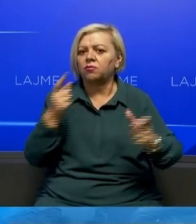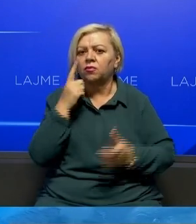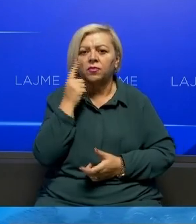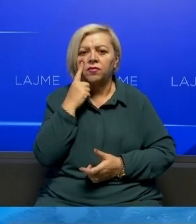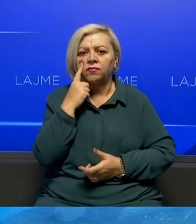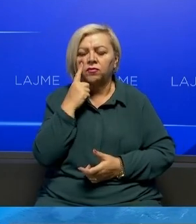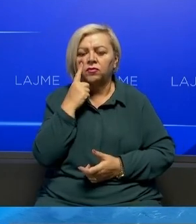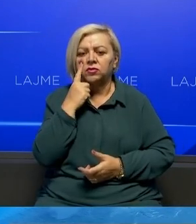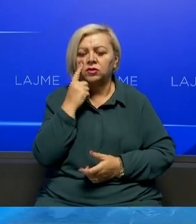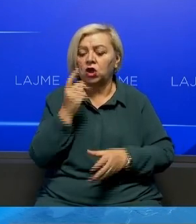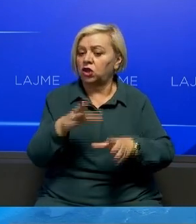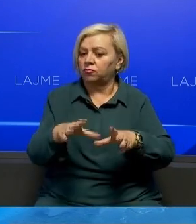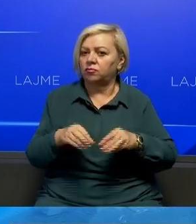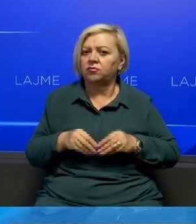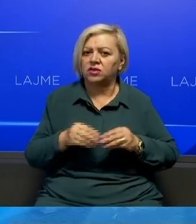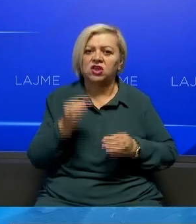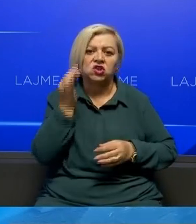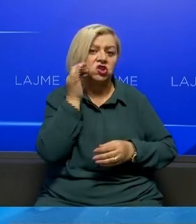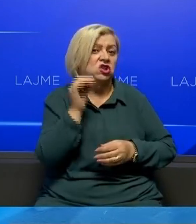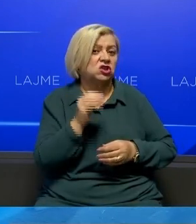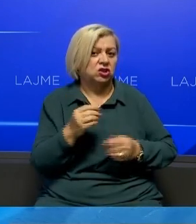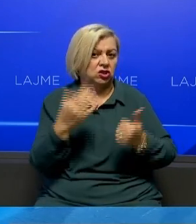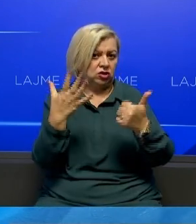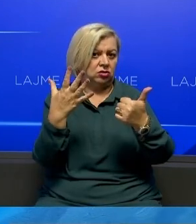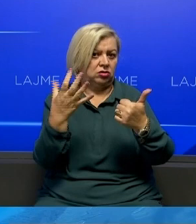që kanë zbatushmëri gjashdjetë ditëshe.